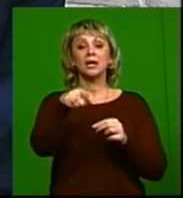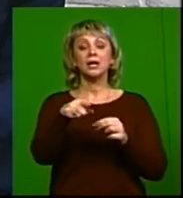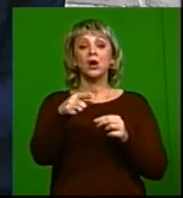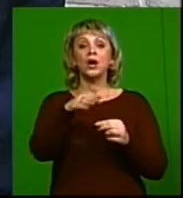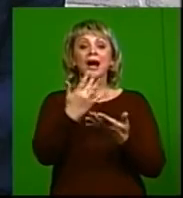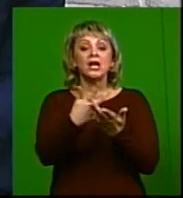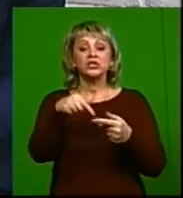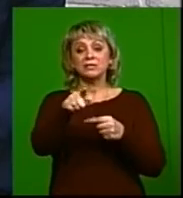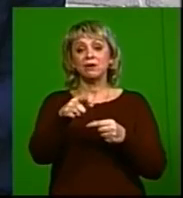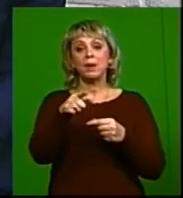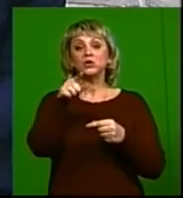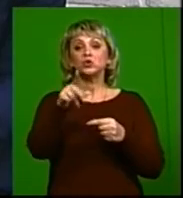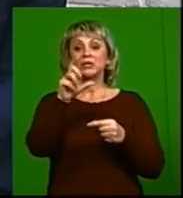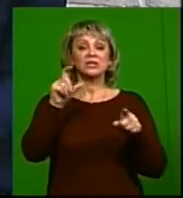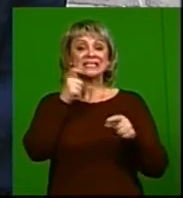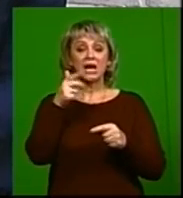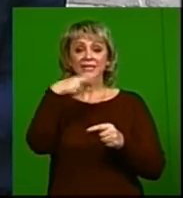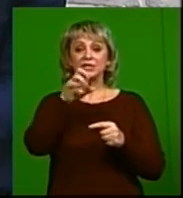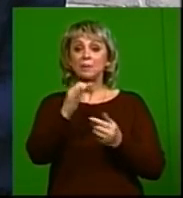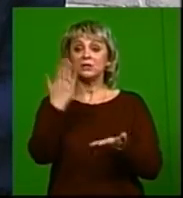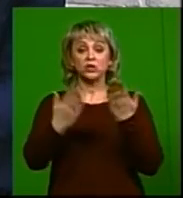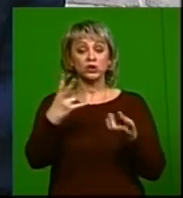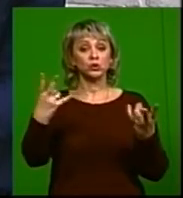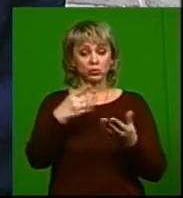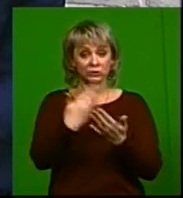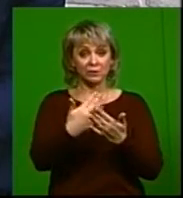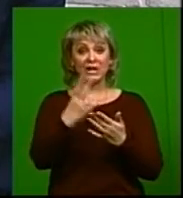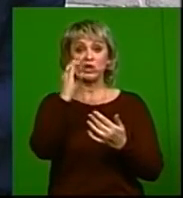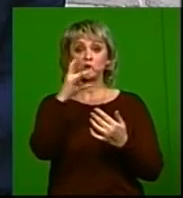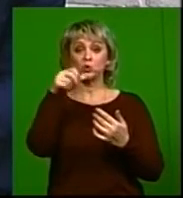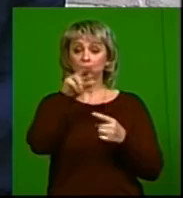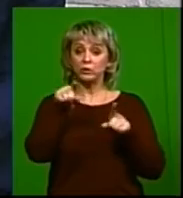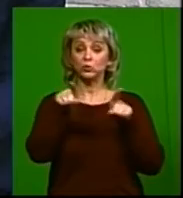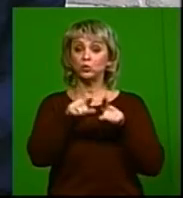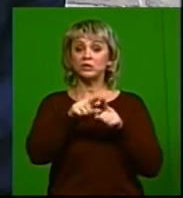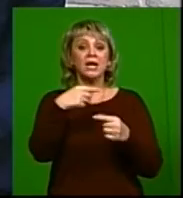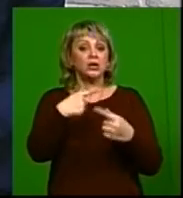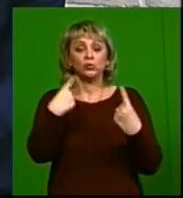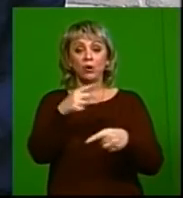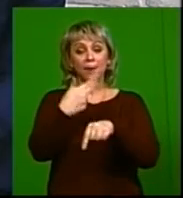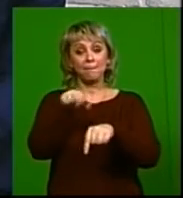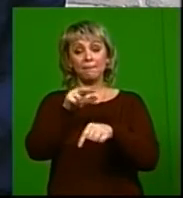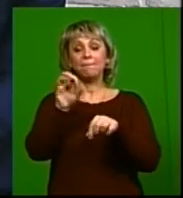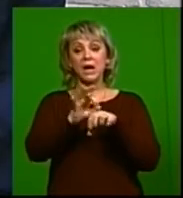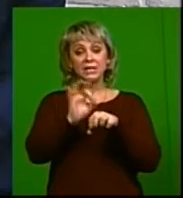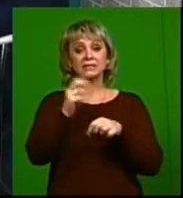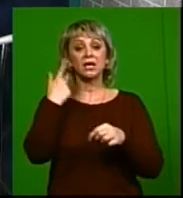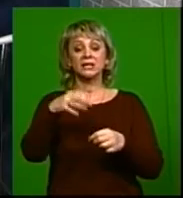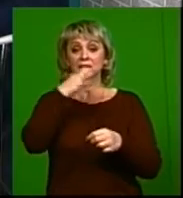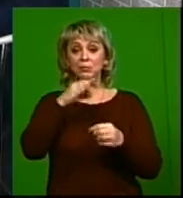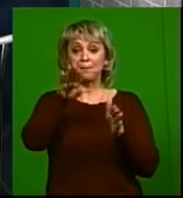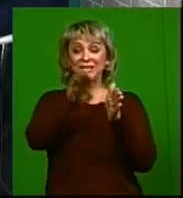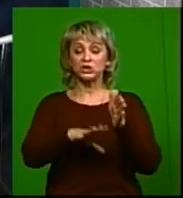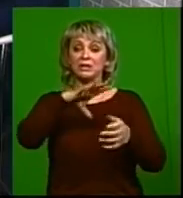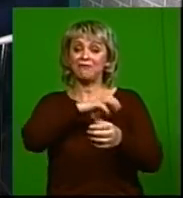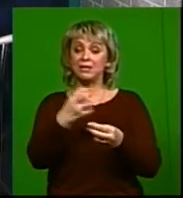хроническом заболевании. Тот же сахарный диабет, если требуется использование инсулина или гипертоническая болезнь, когда нужно таблетки, понижающие